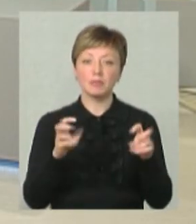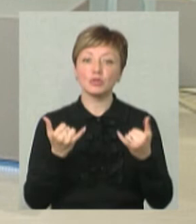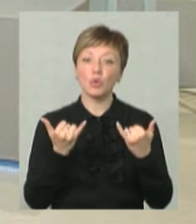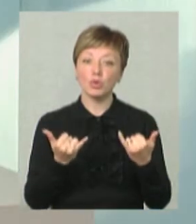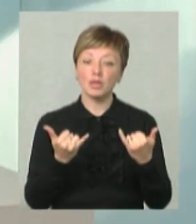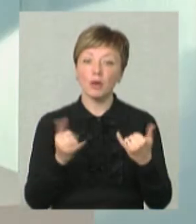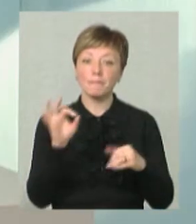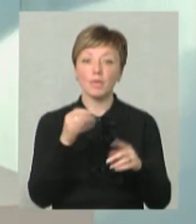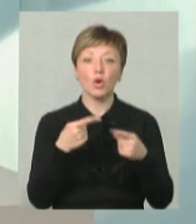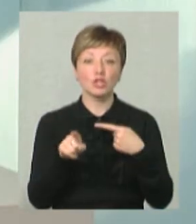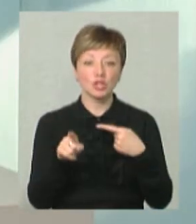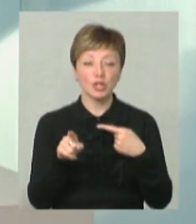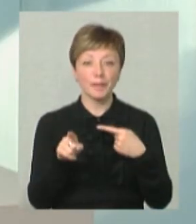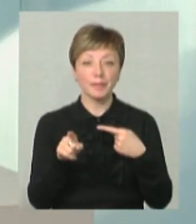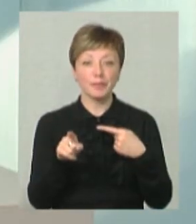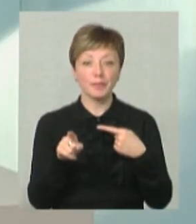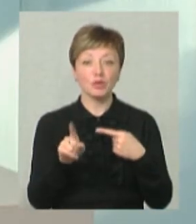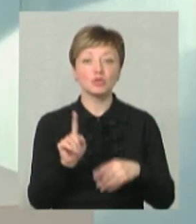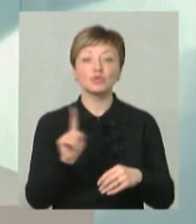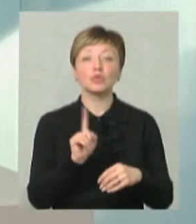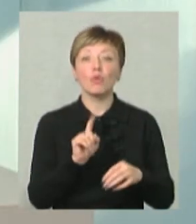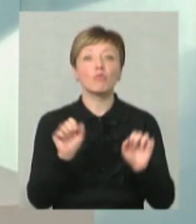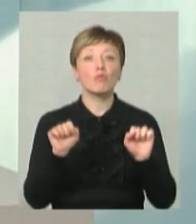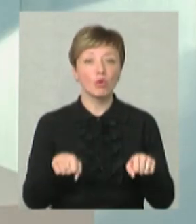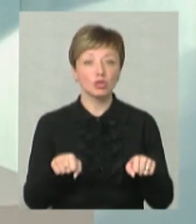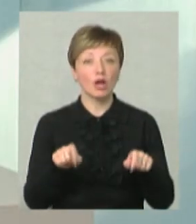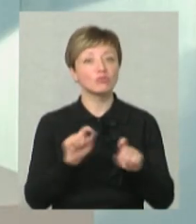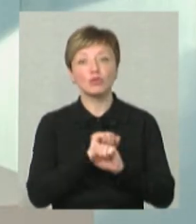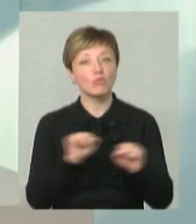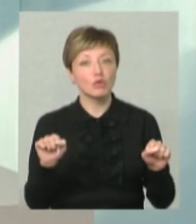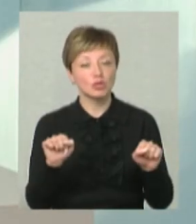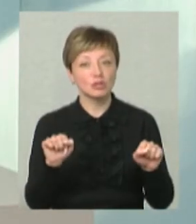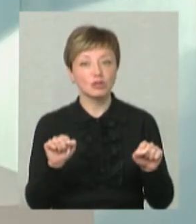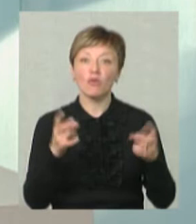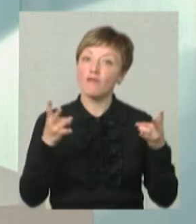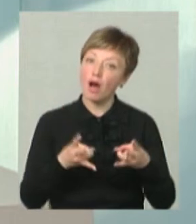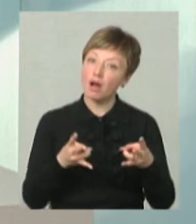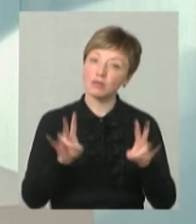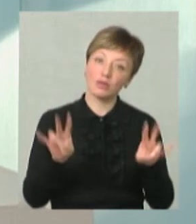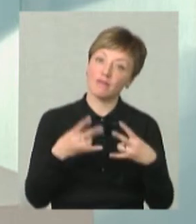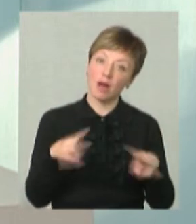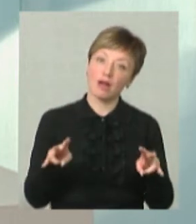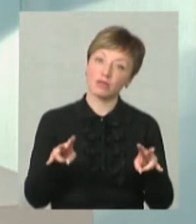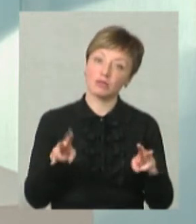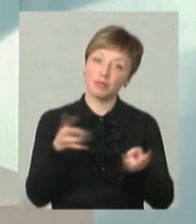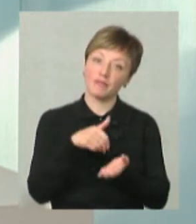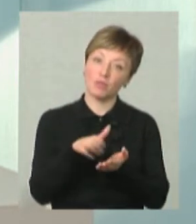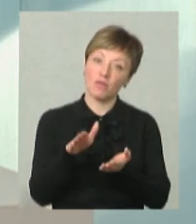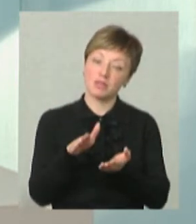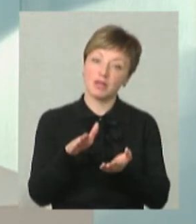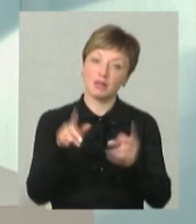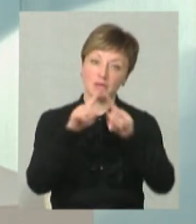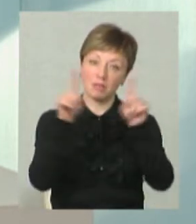про інше. Що можна, чого не можна, що варто, а від чого треба